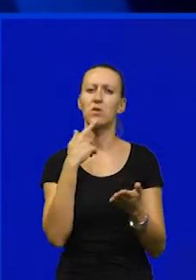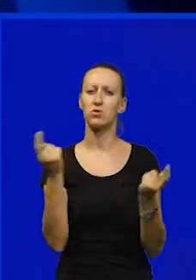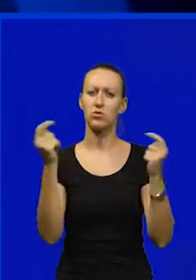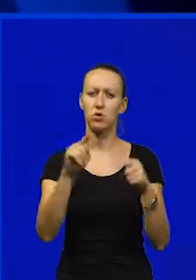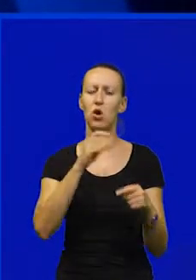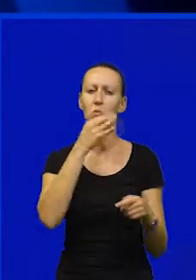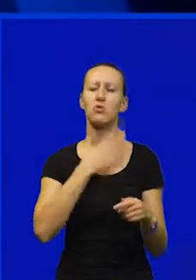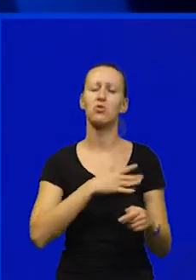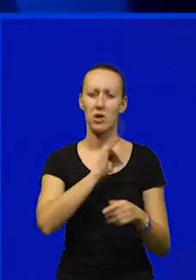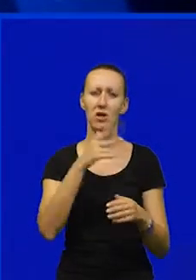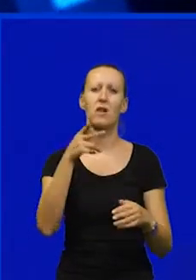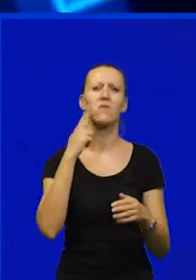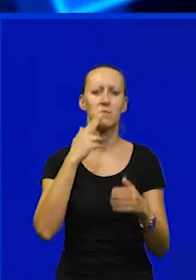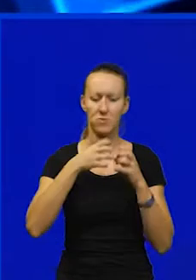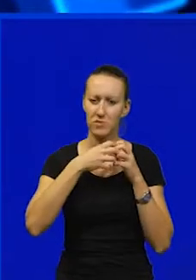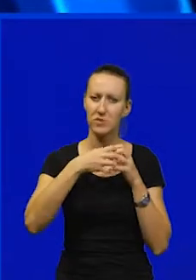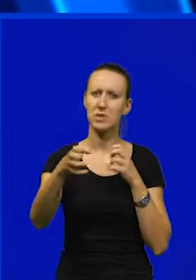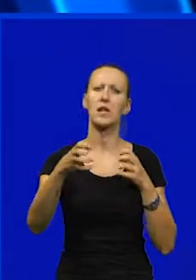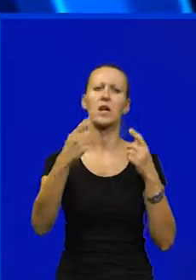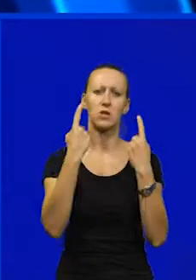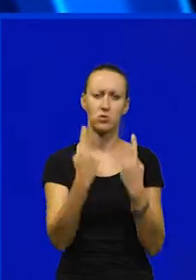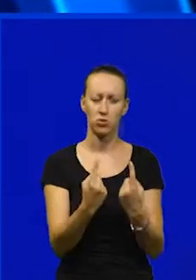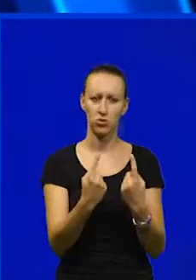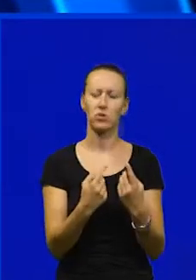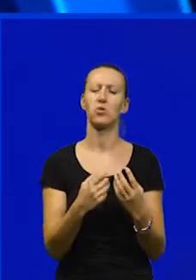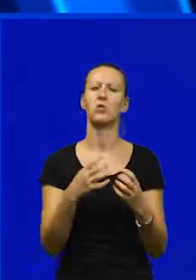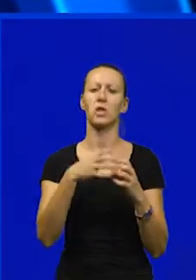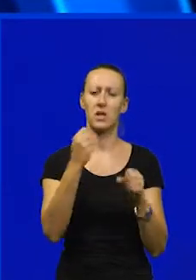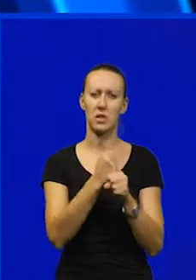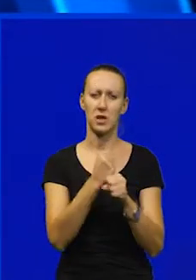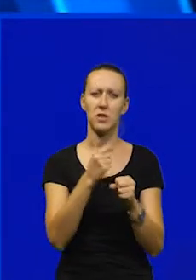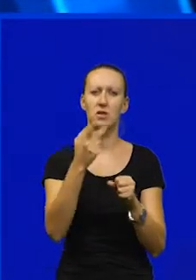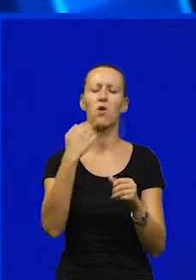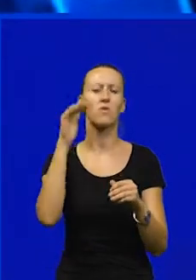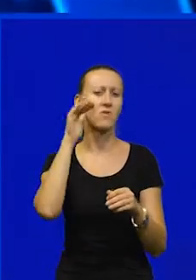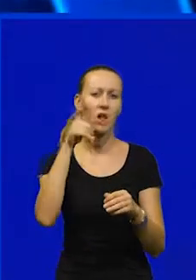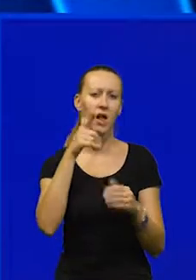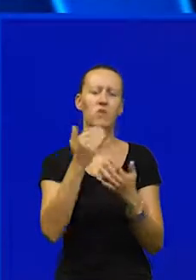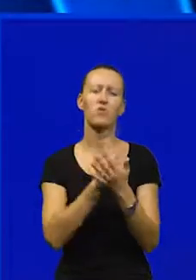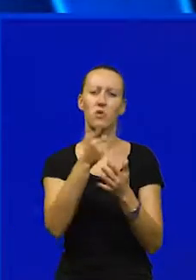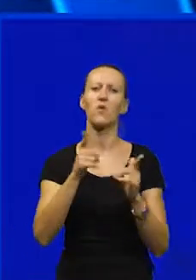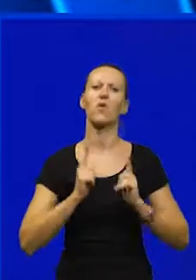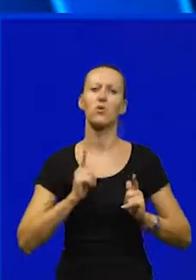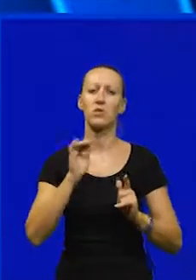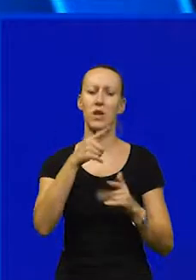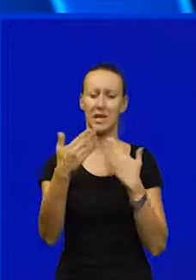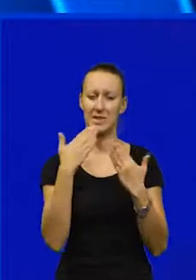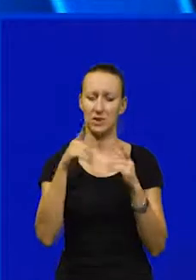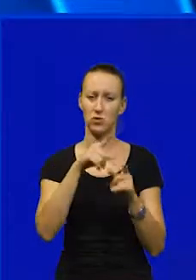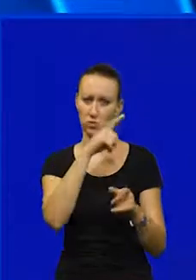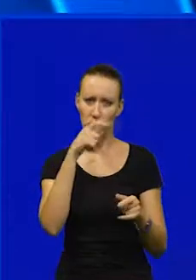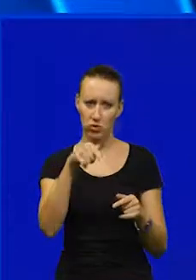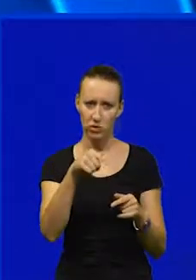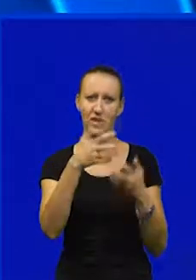neupitno žele da industrija proizvodnja i bradogradnja obstanu. Stoga se od vlade, ponovio je župan, očekuje da na sjednici u